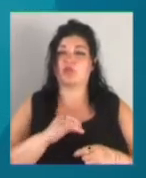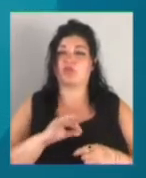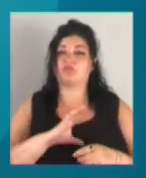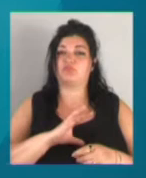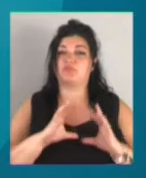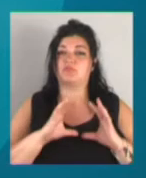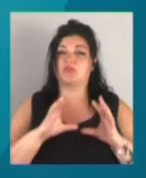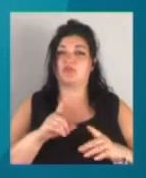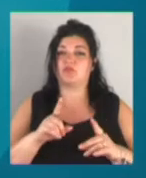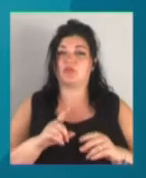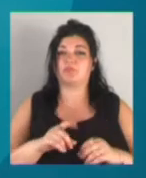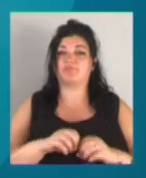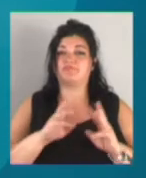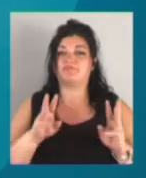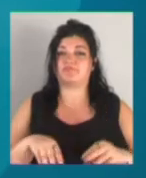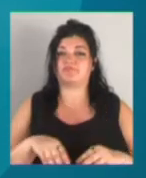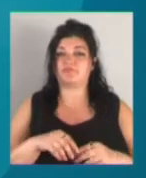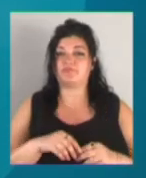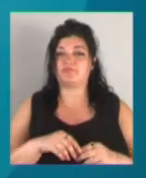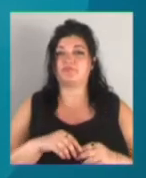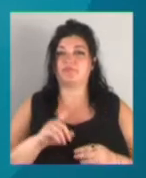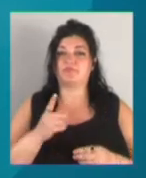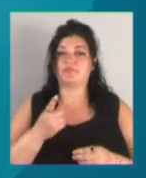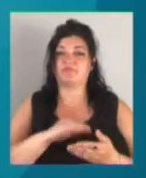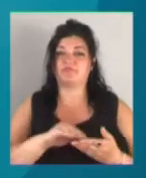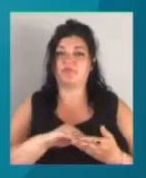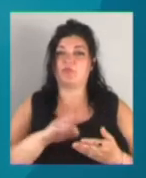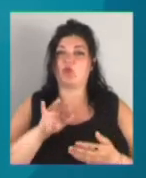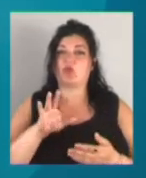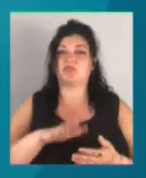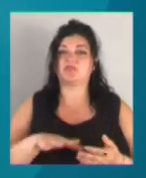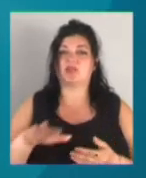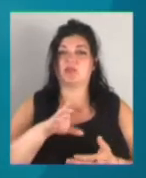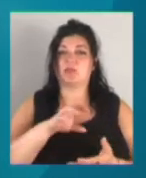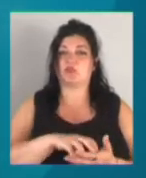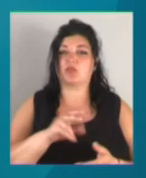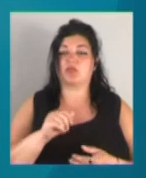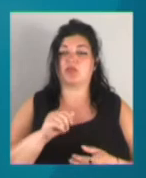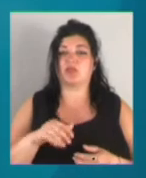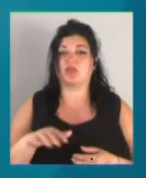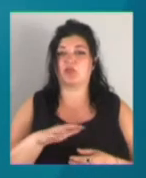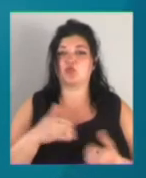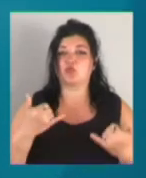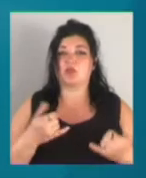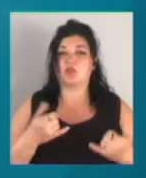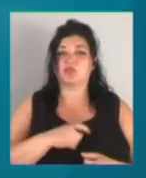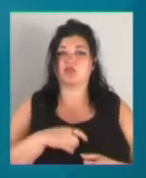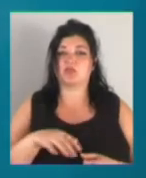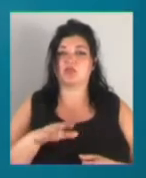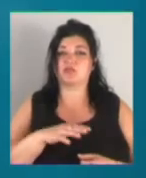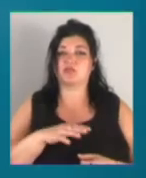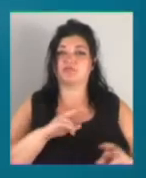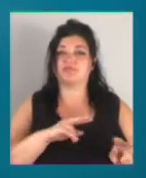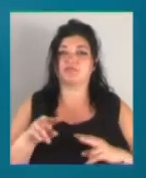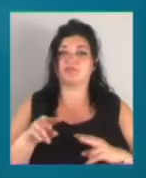Вона присвячена 600-річчю першої писемної згадки про населений пункт на території сучасної Одеси. Цю дату місто свідкувало у